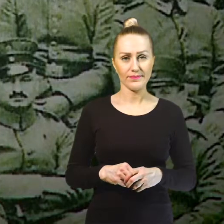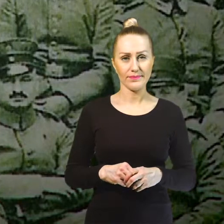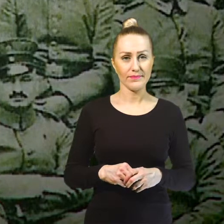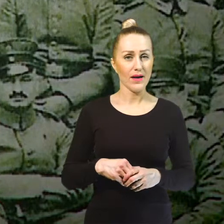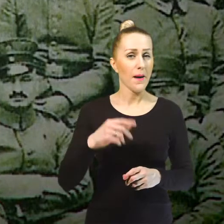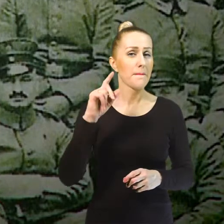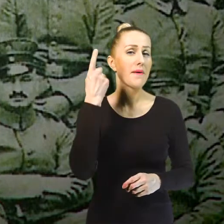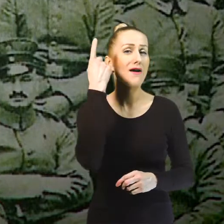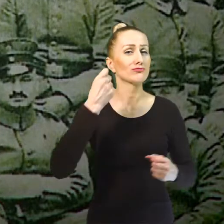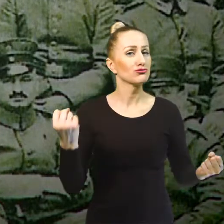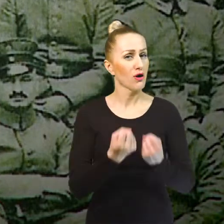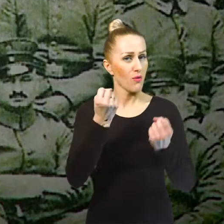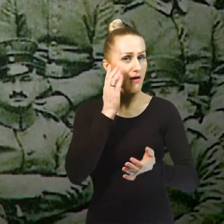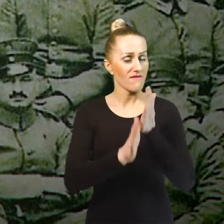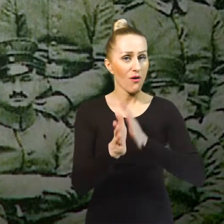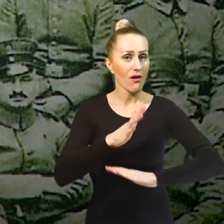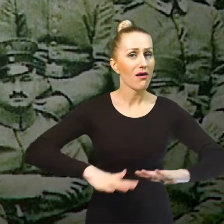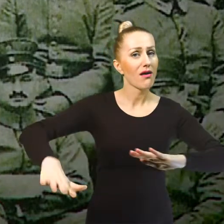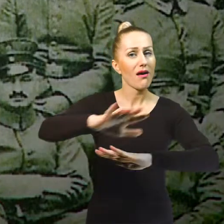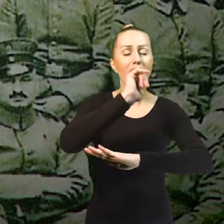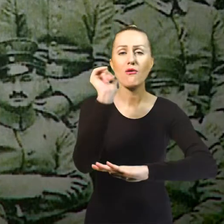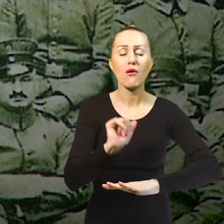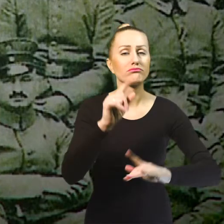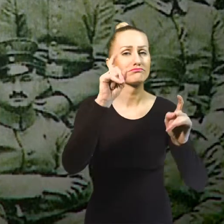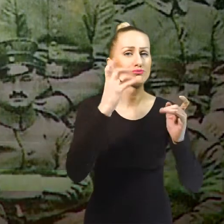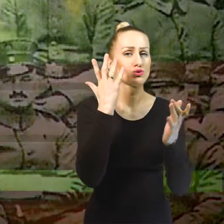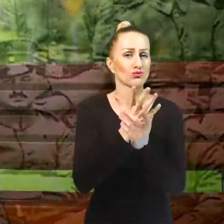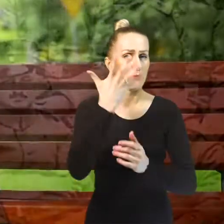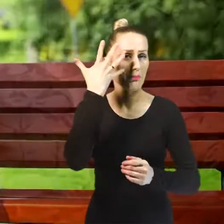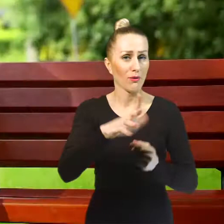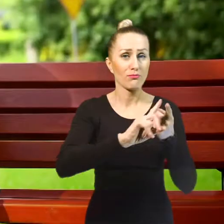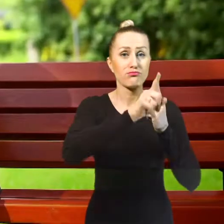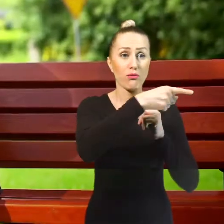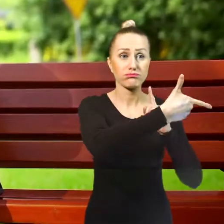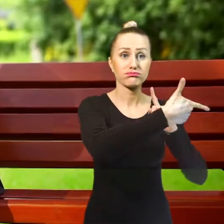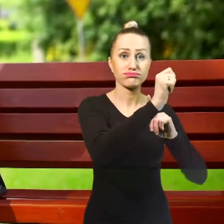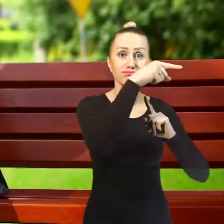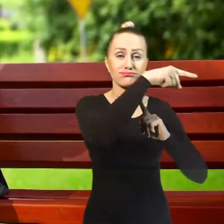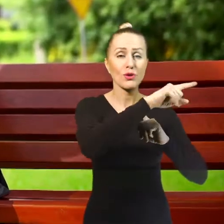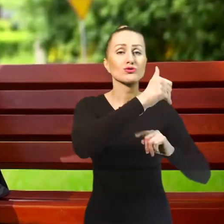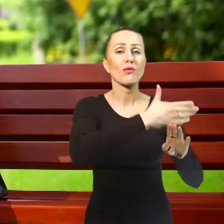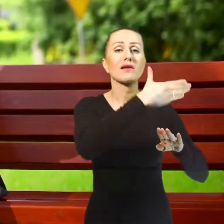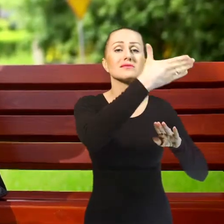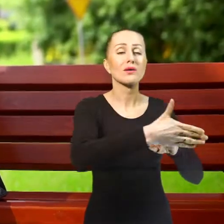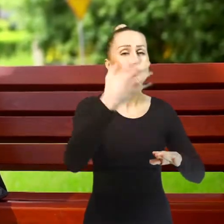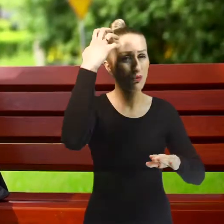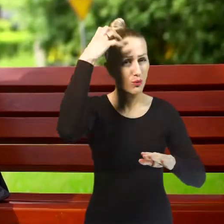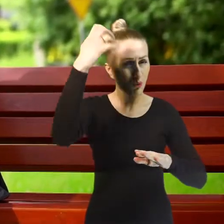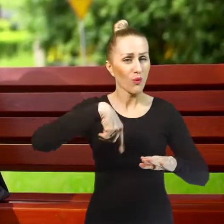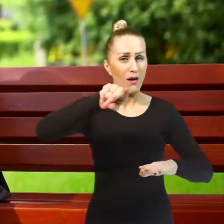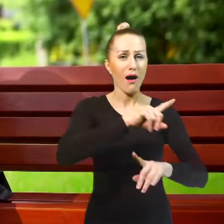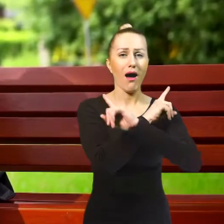Do pierwszych działań wojennych na terenie Starego Kontynentu doszło blisko pięć tygodni po zamordowaniu następcy tronu